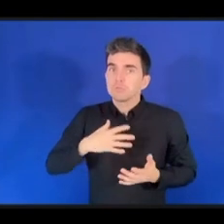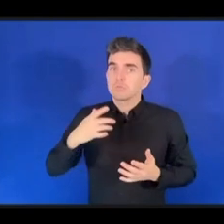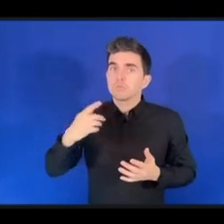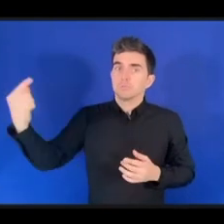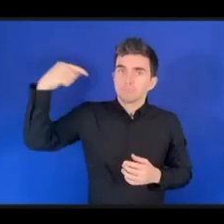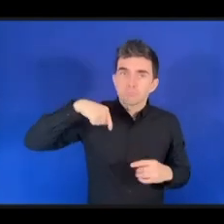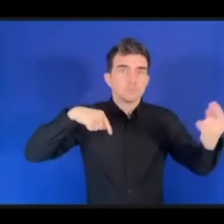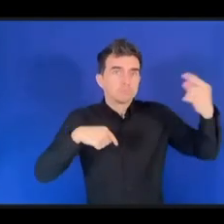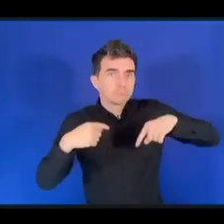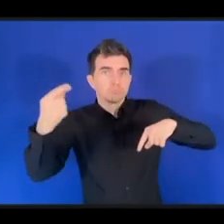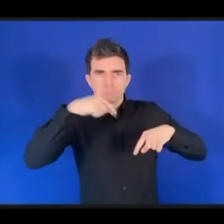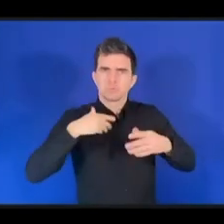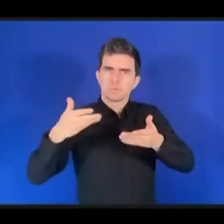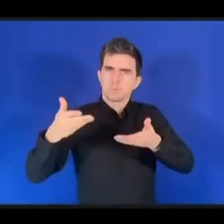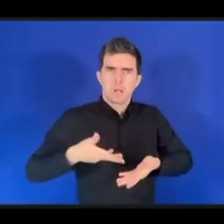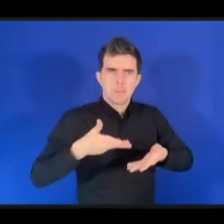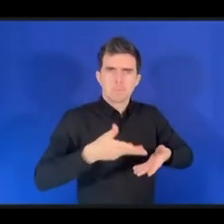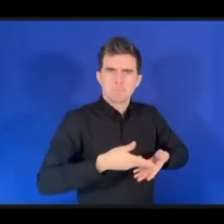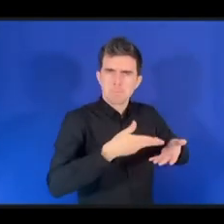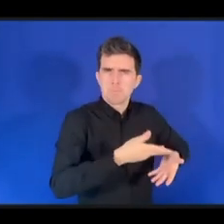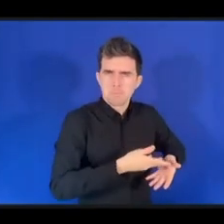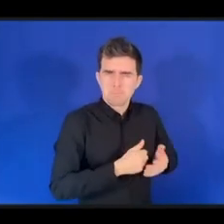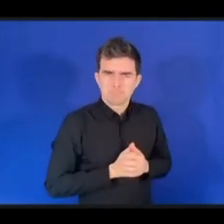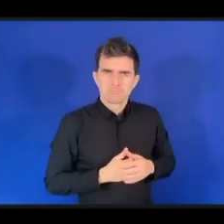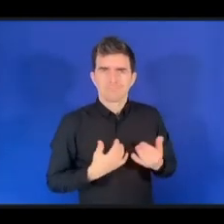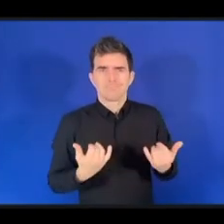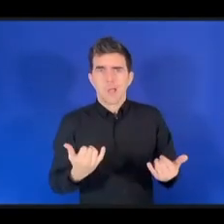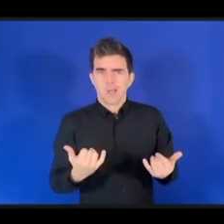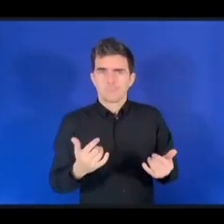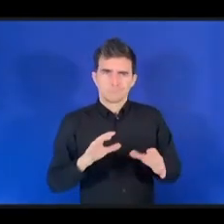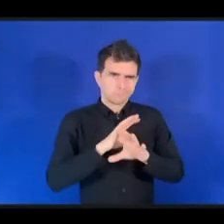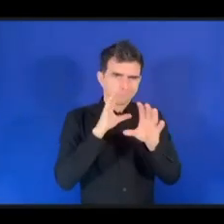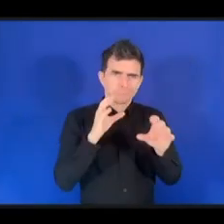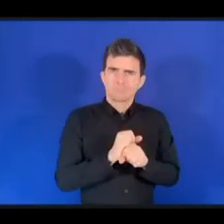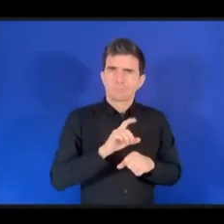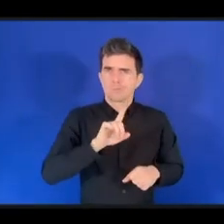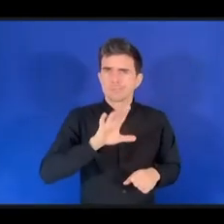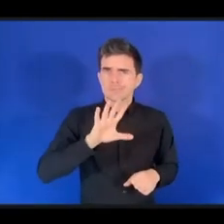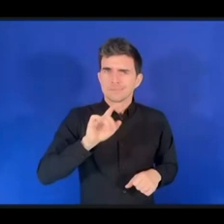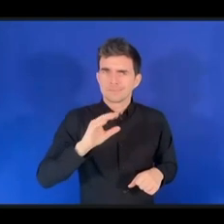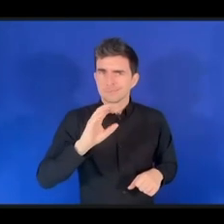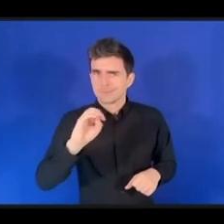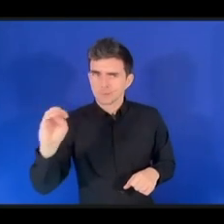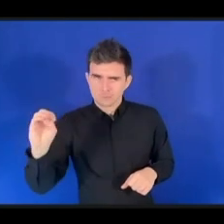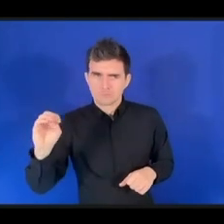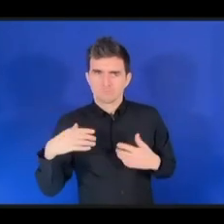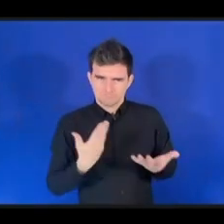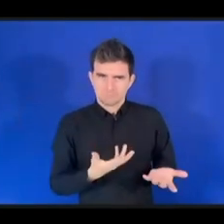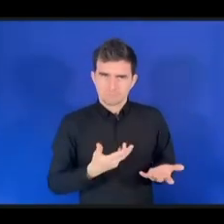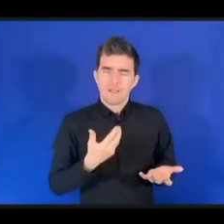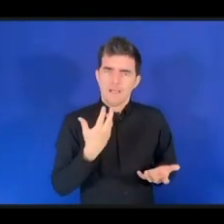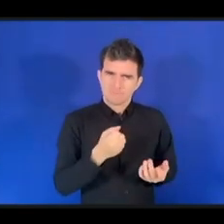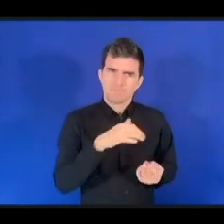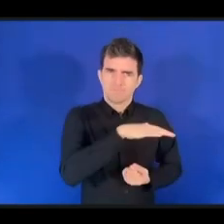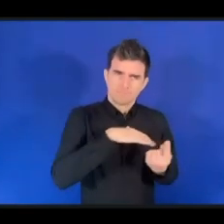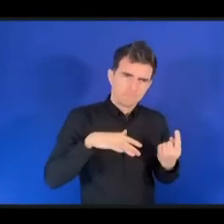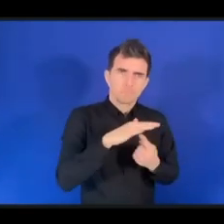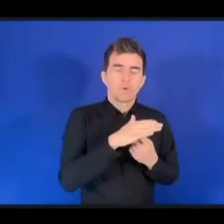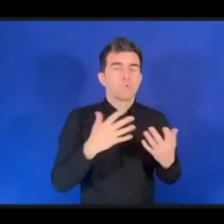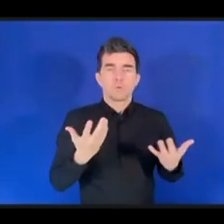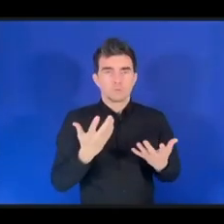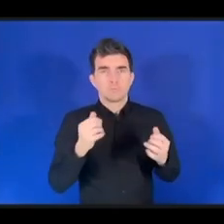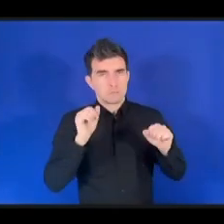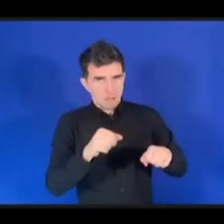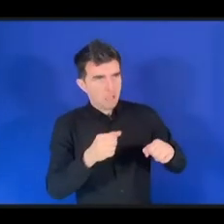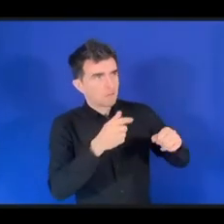городов и стран здесь в Киото. И сегодня здесь учатся и иностранцы.